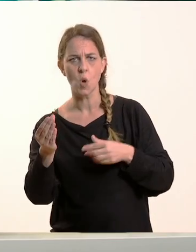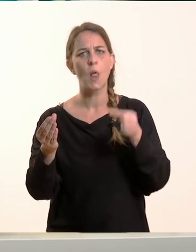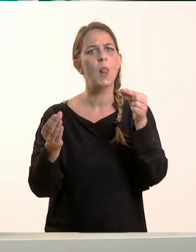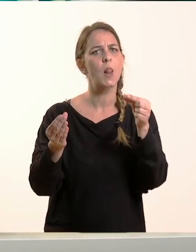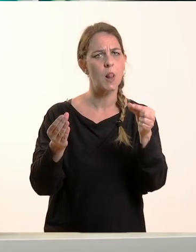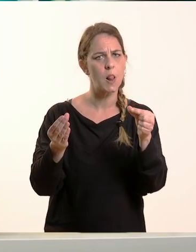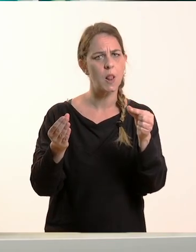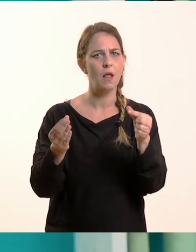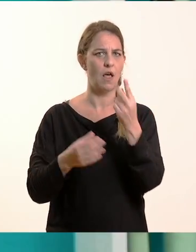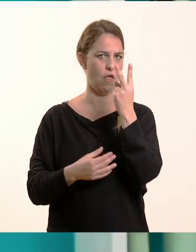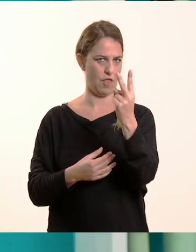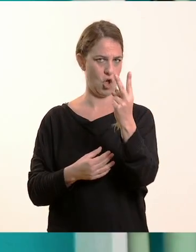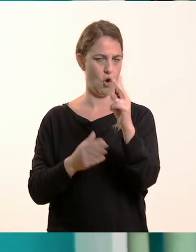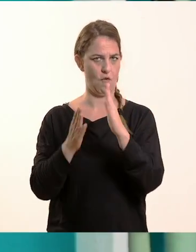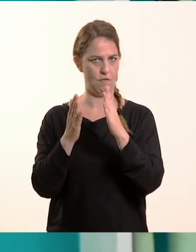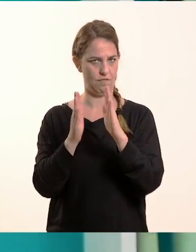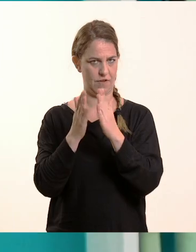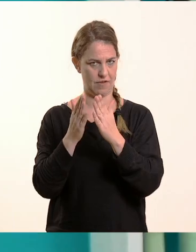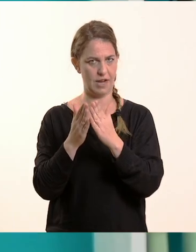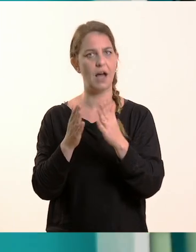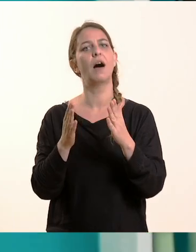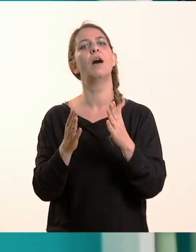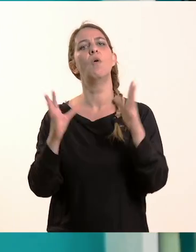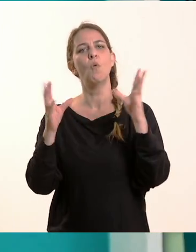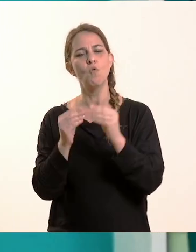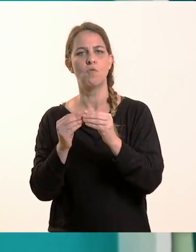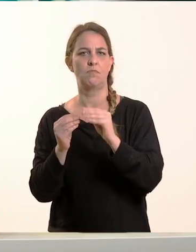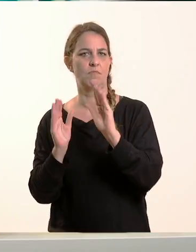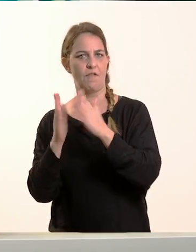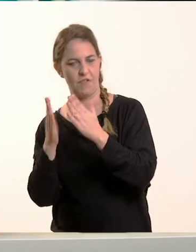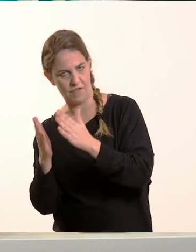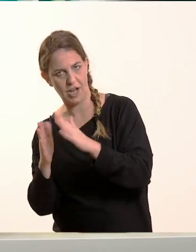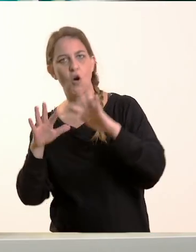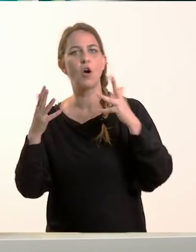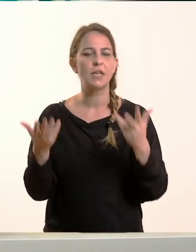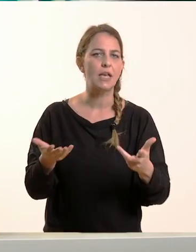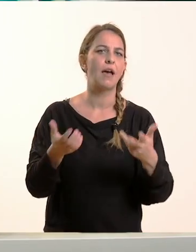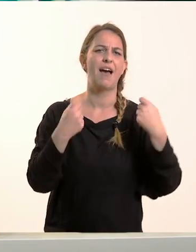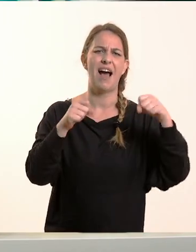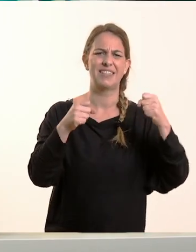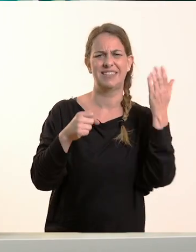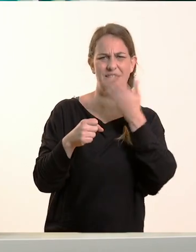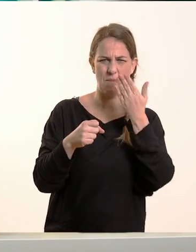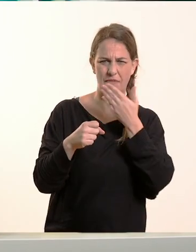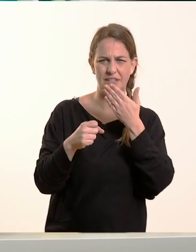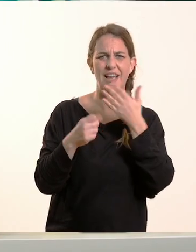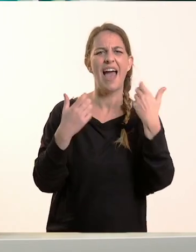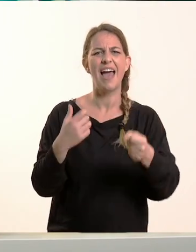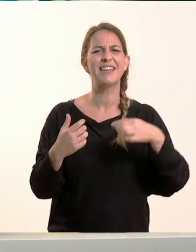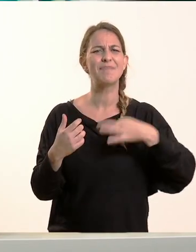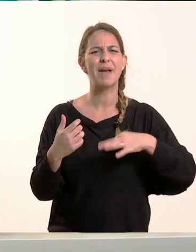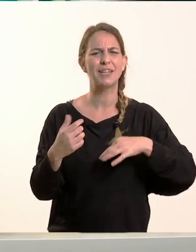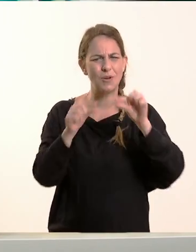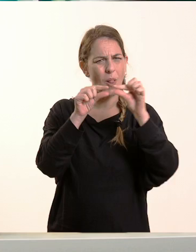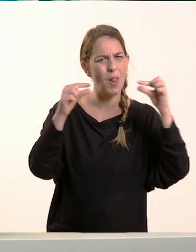τεύχος, το βιβλίο του μαθητή και το τετράδιο εργωσιών με την πράσινη γραμμούλα, για να ξεκινήσουμε. Θα ήθελα επίσης να